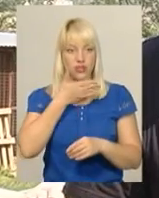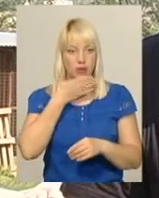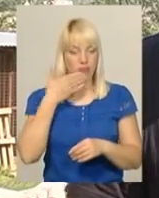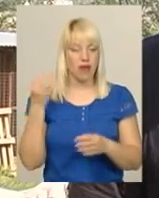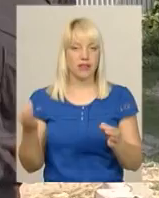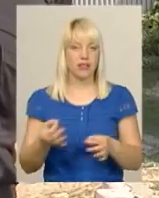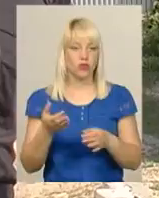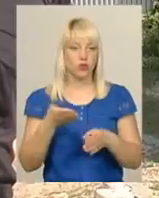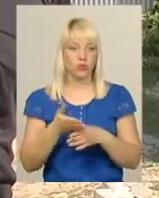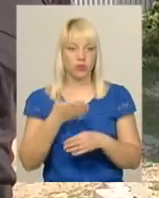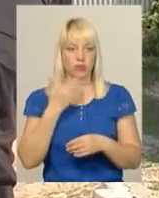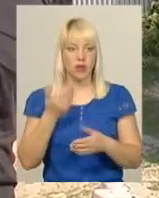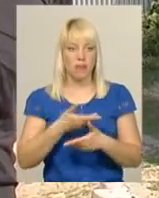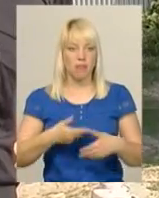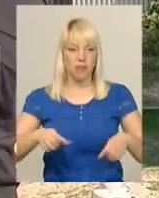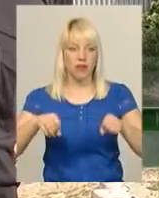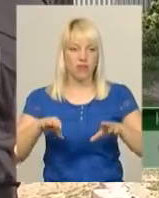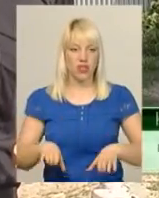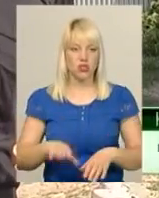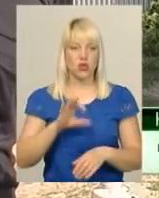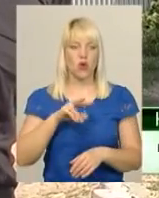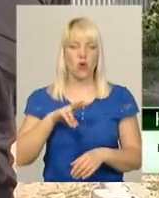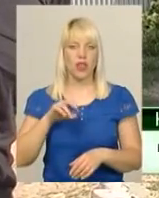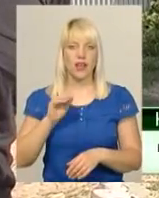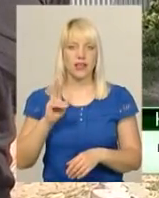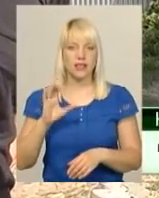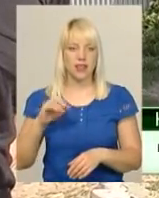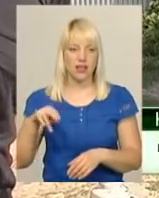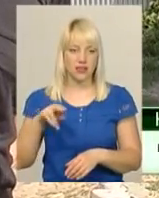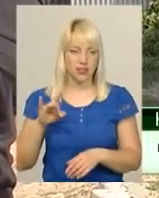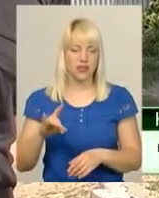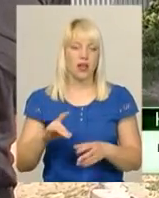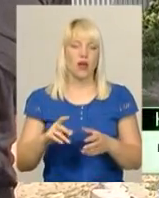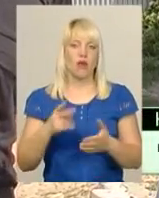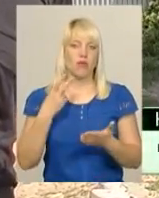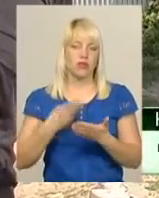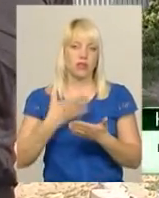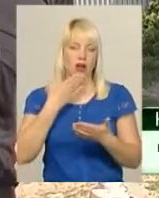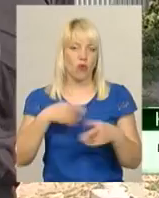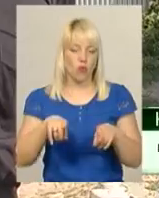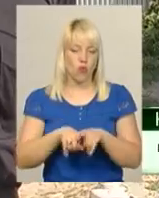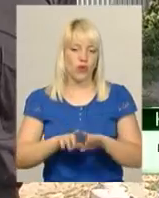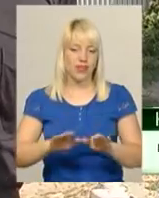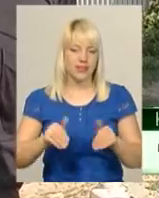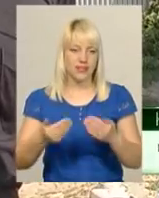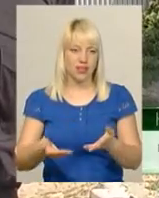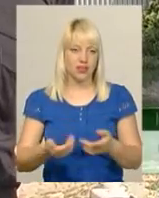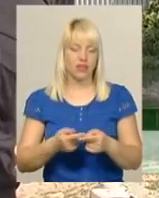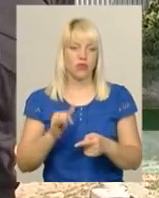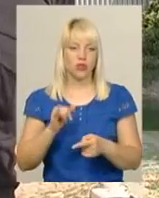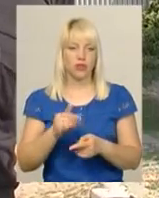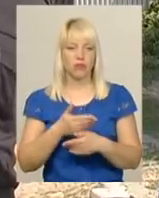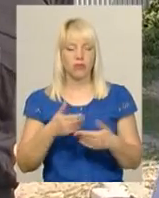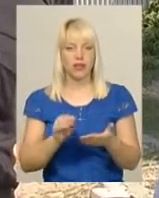помічі немає. Ми вирішили з Олександром проявити таку ініціативу і на запрошеннях ми написали,